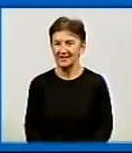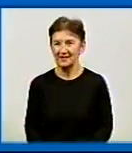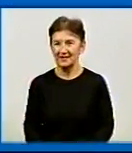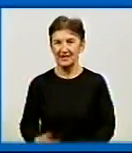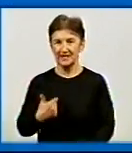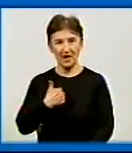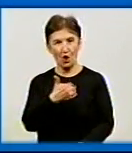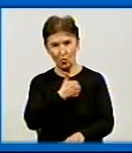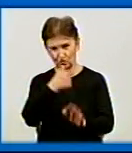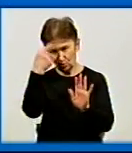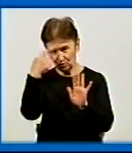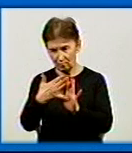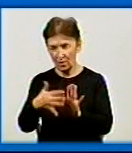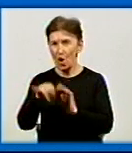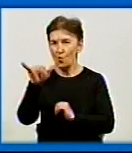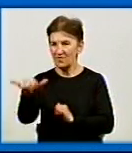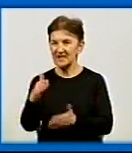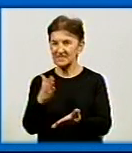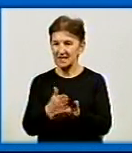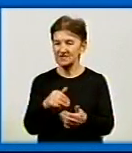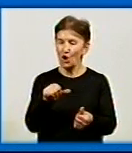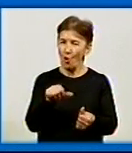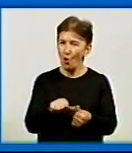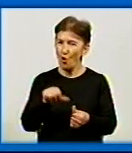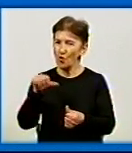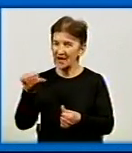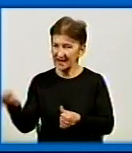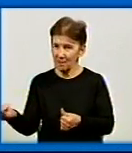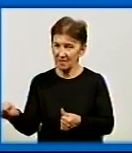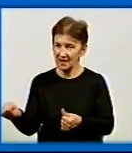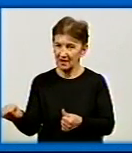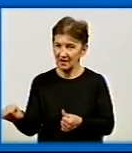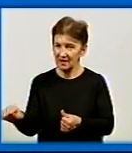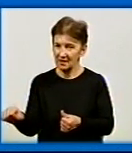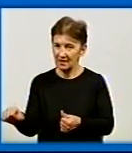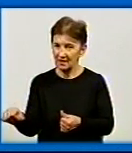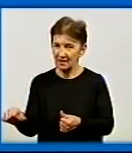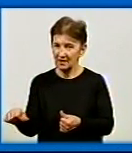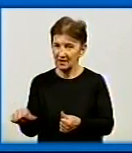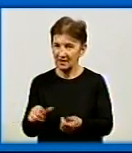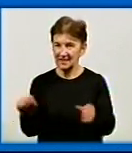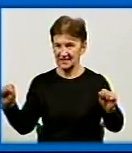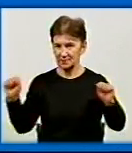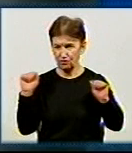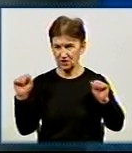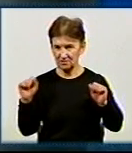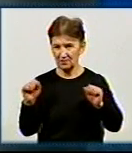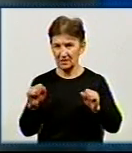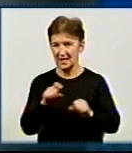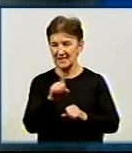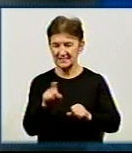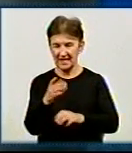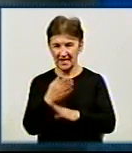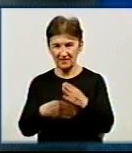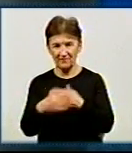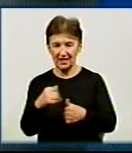головне, що ви маєте окремі категорії для людей з обмеженими можливостями, спортсменів,